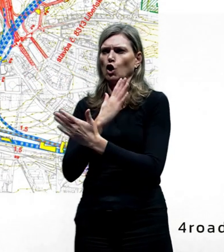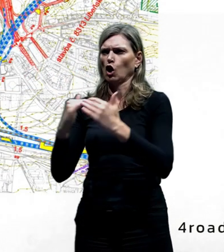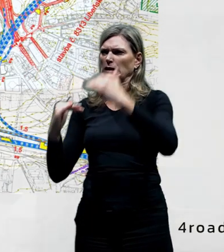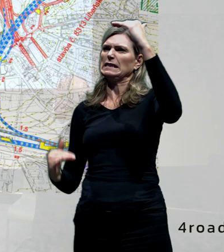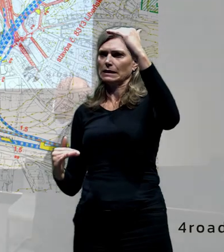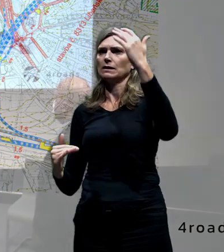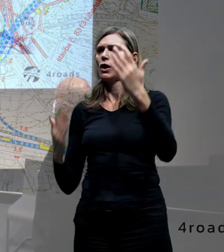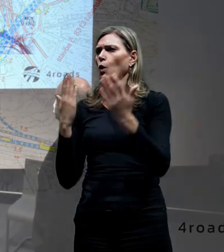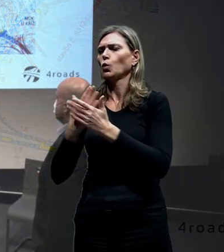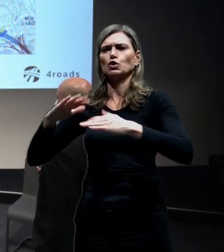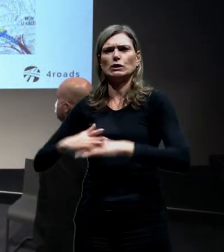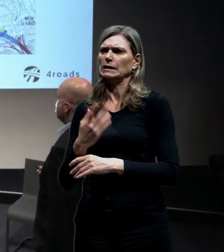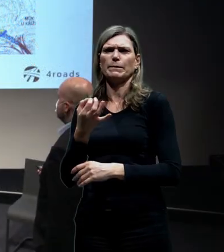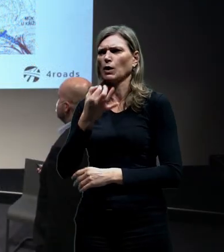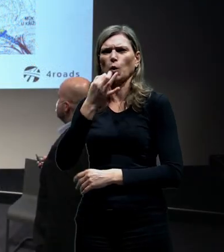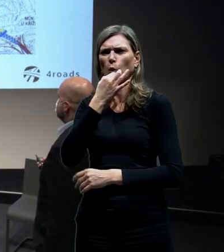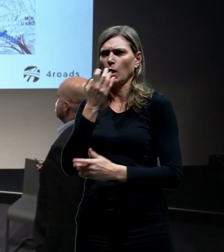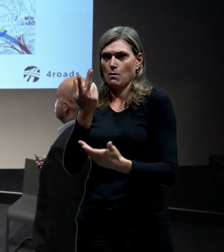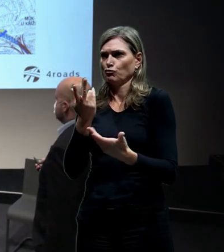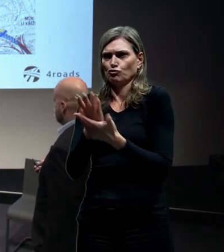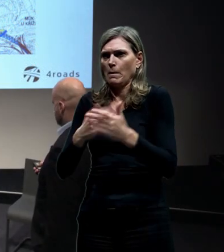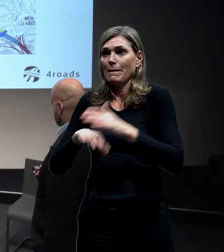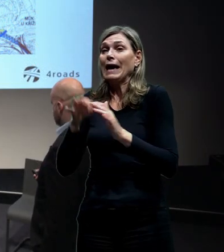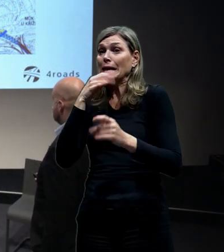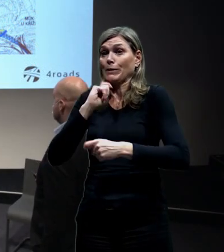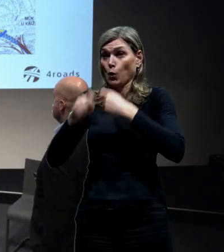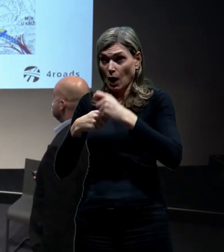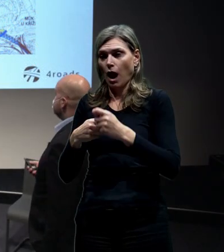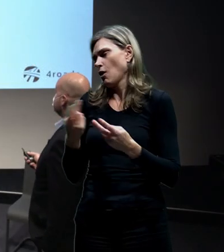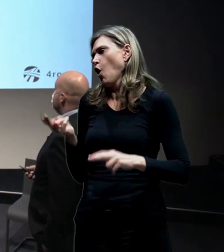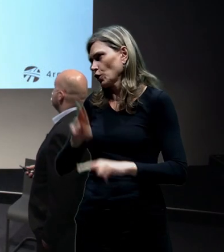to v podstatě na limitu a víme, že pokud bychom to přiblížili, tak to bude jenom horší.